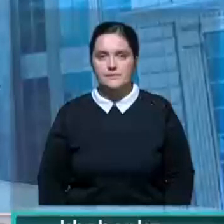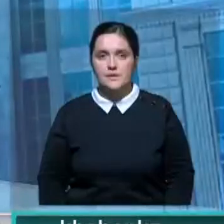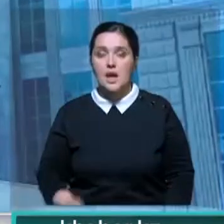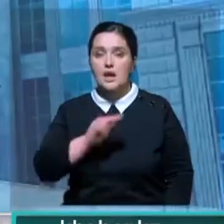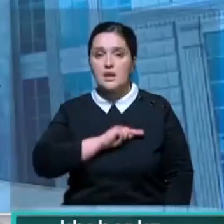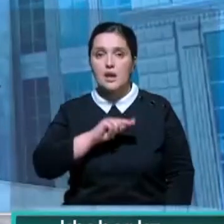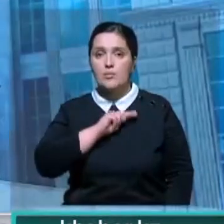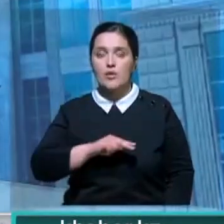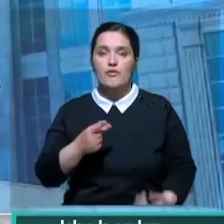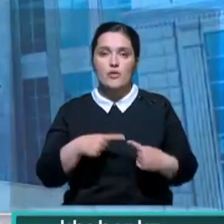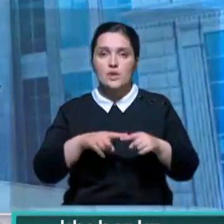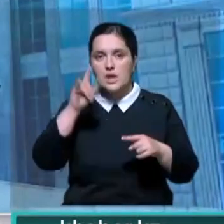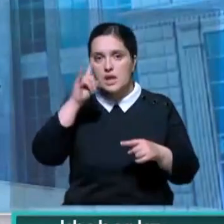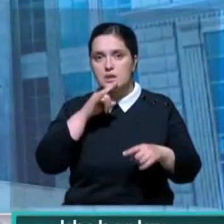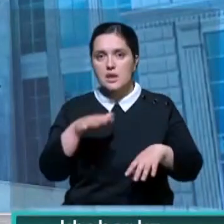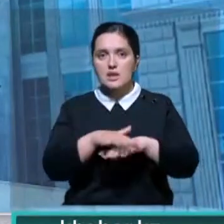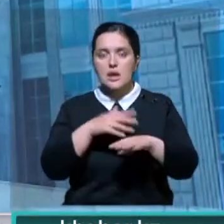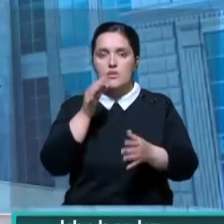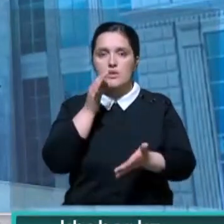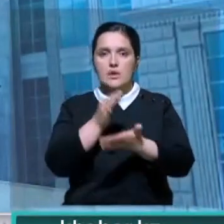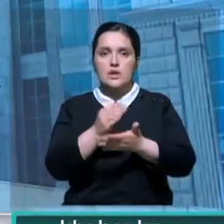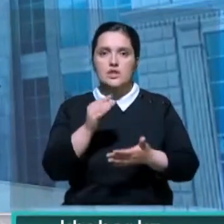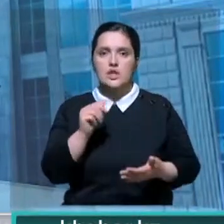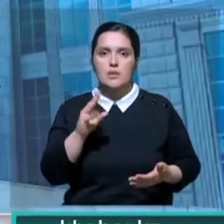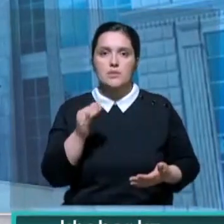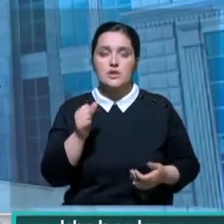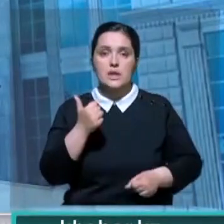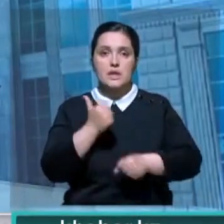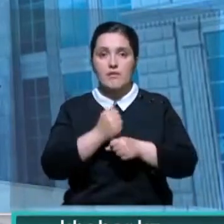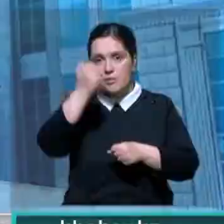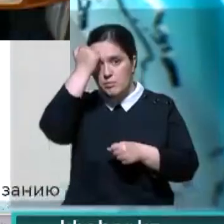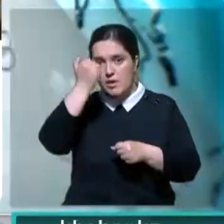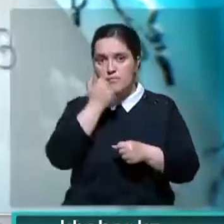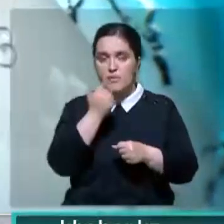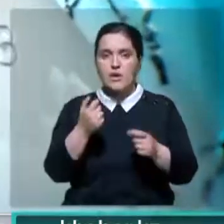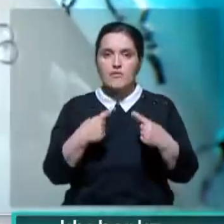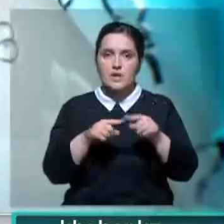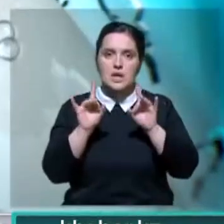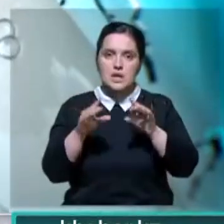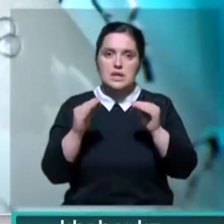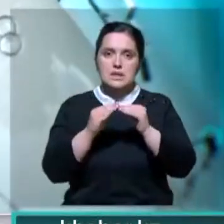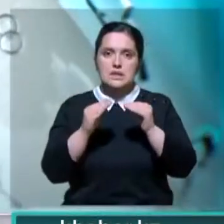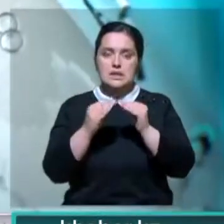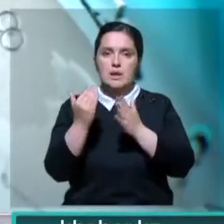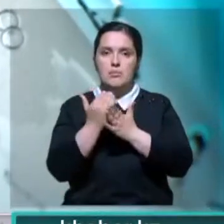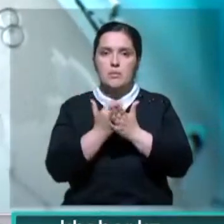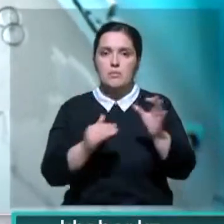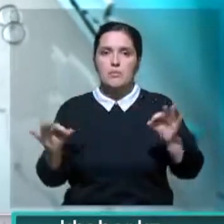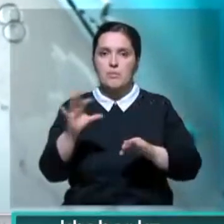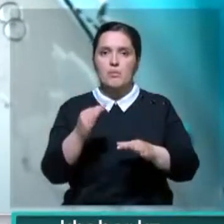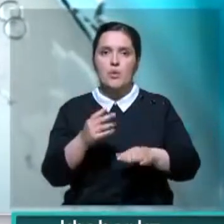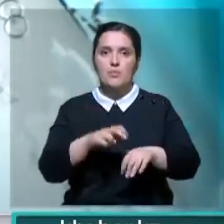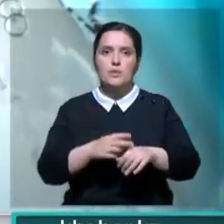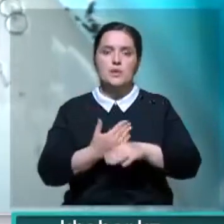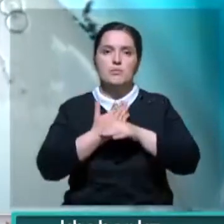Работе фонда «Казахстан Халкана» президенту доложил Боладжамишев. Глава благотворительного фонда рассказала о 10 программах и проектах по